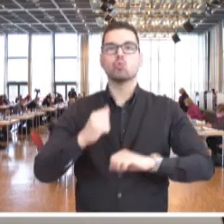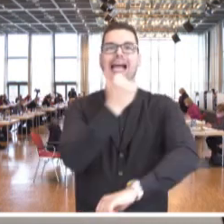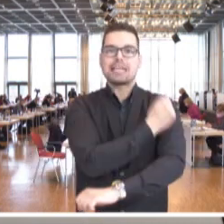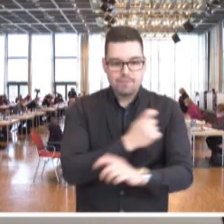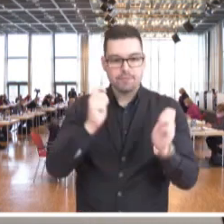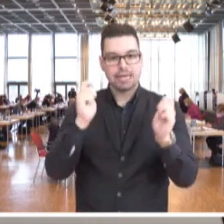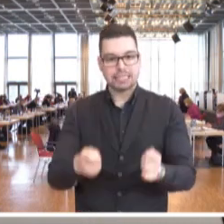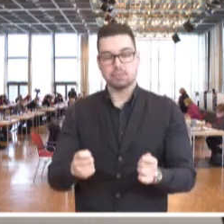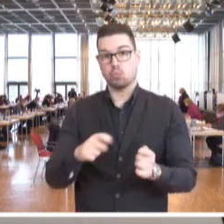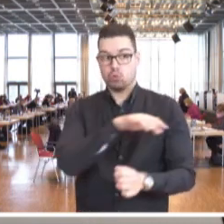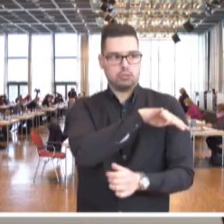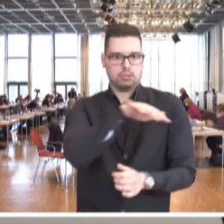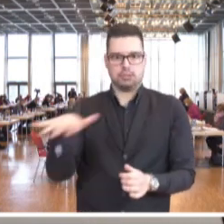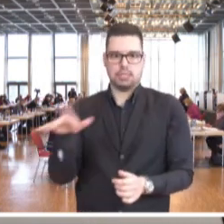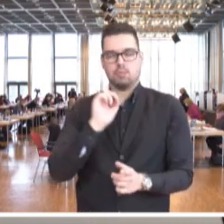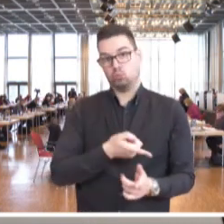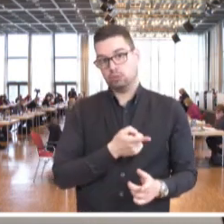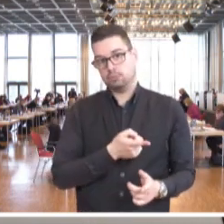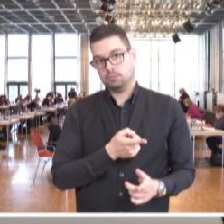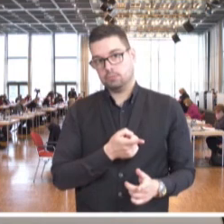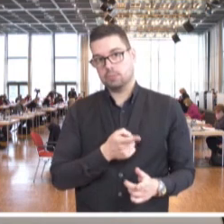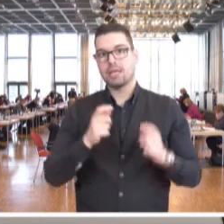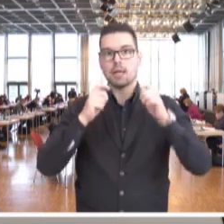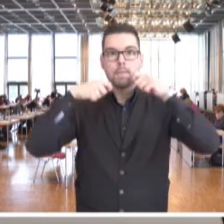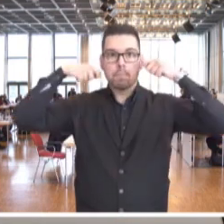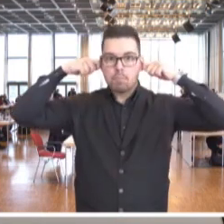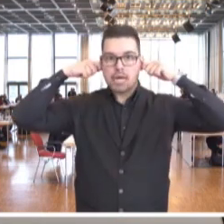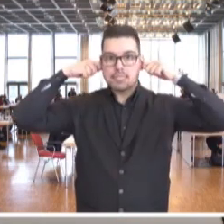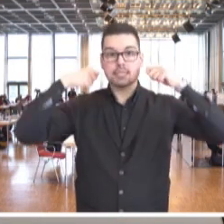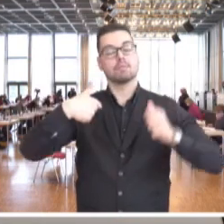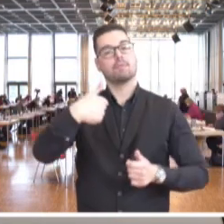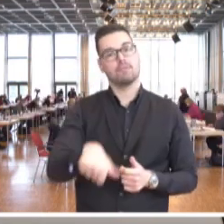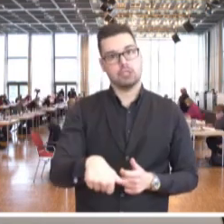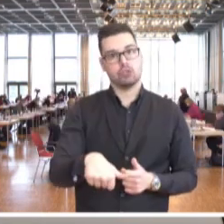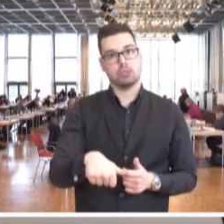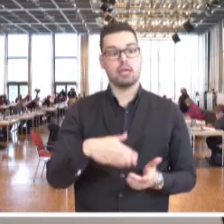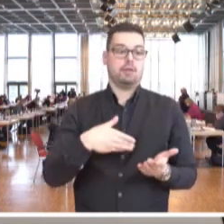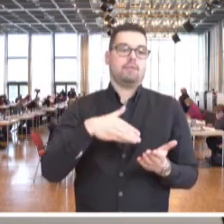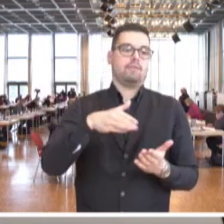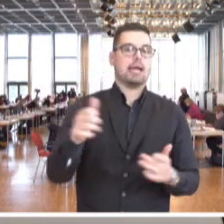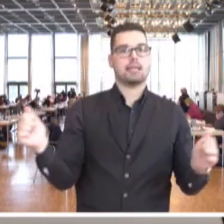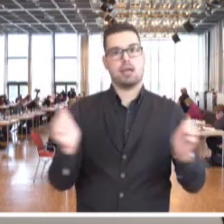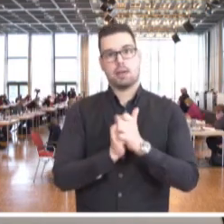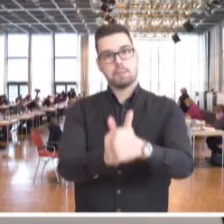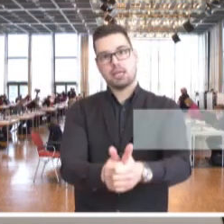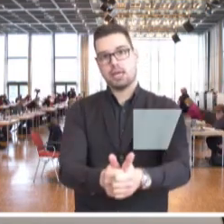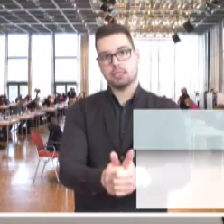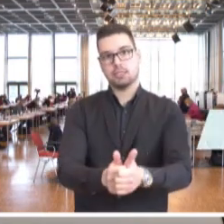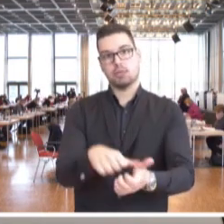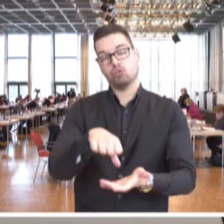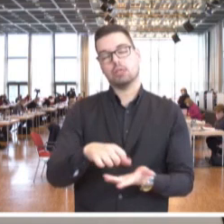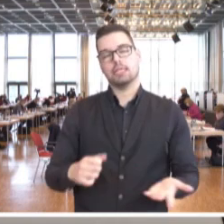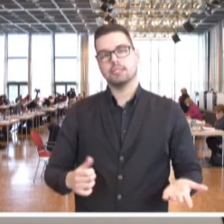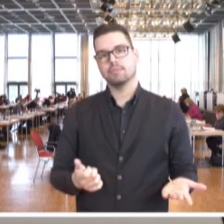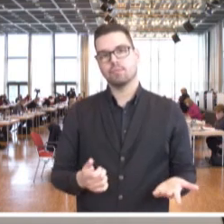entsprechend aufrecht zu erhalten sind. Die Maskenpflicht, die wird uns weiter begleiten. Denke ich an der Stelle,